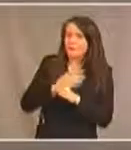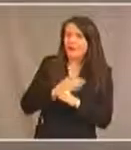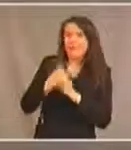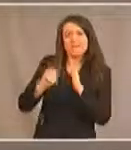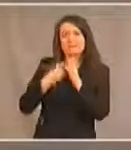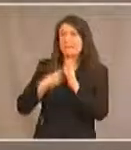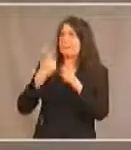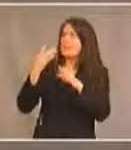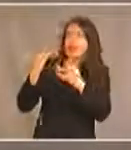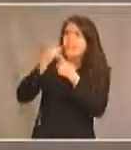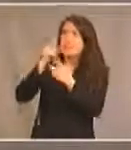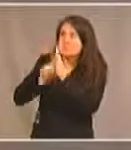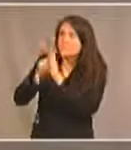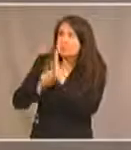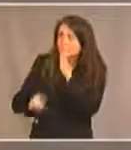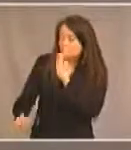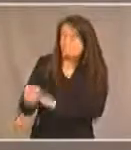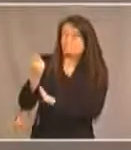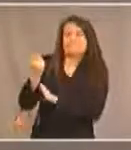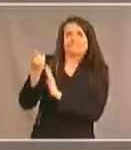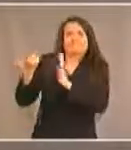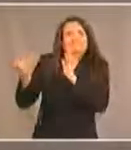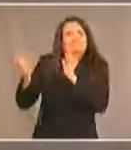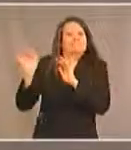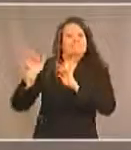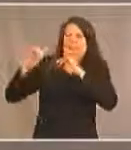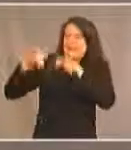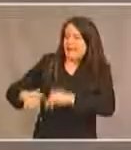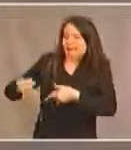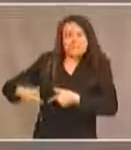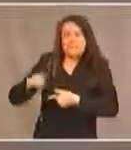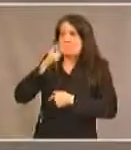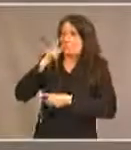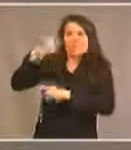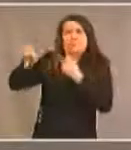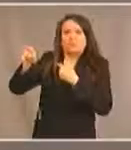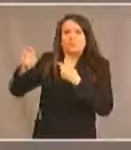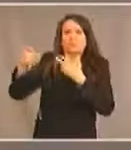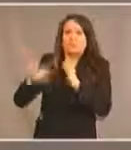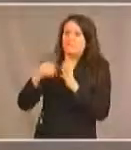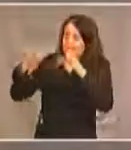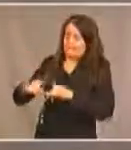doivent rester plus longtemps et ne retournent jamais.